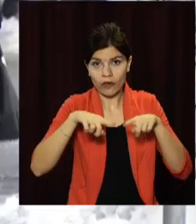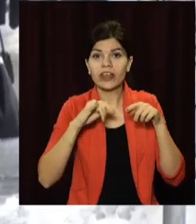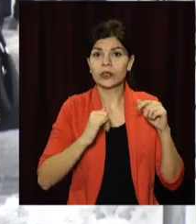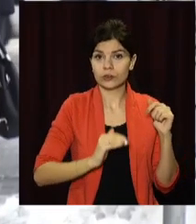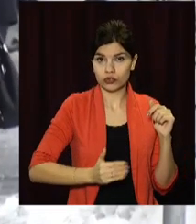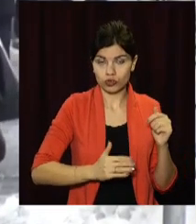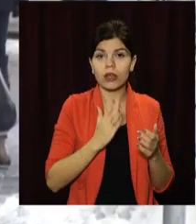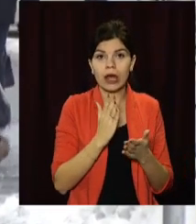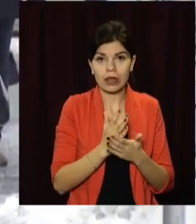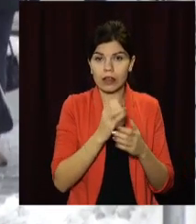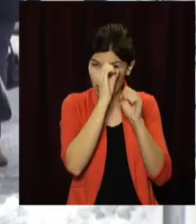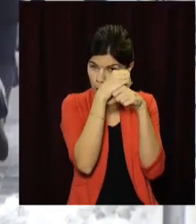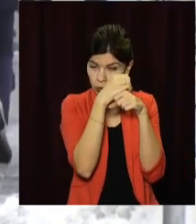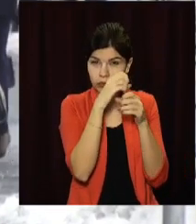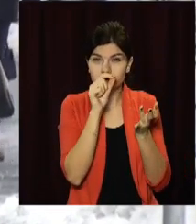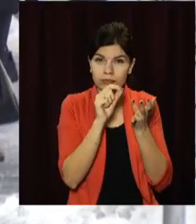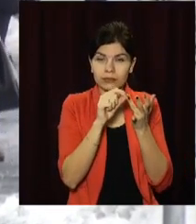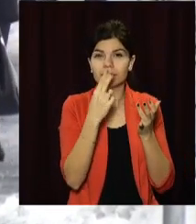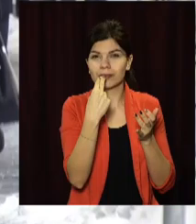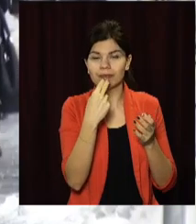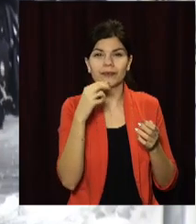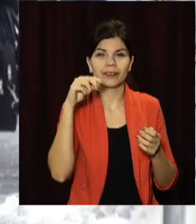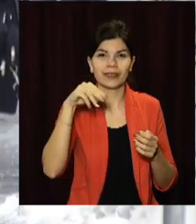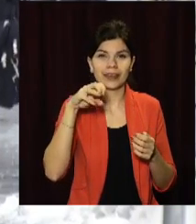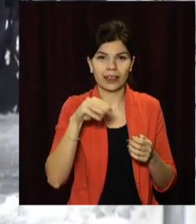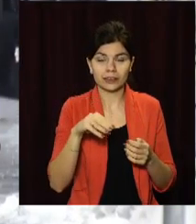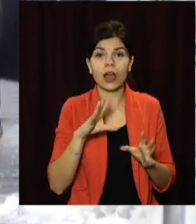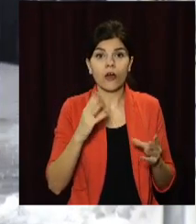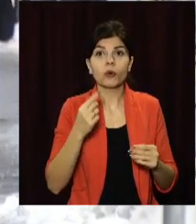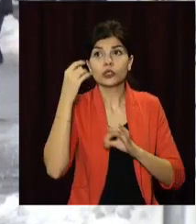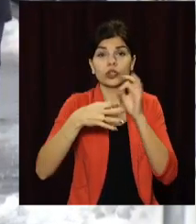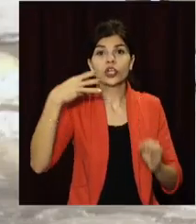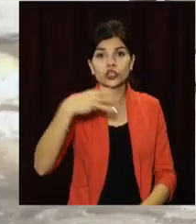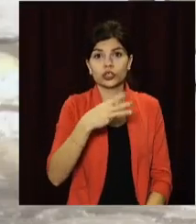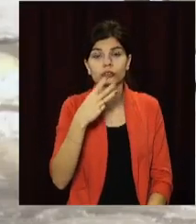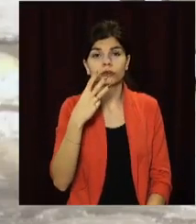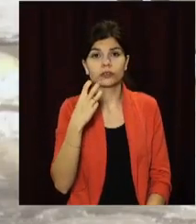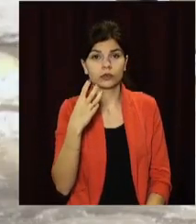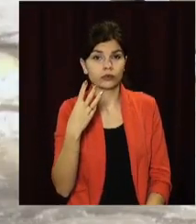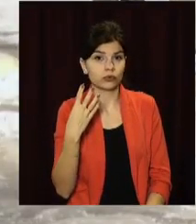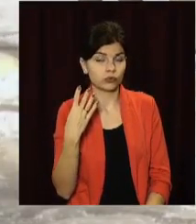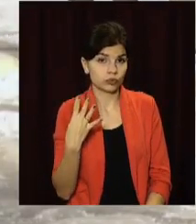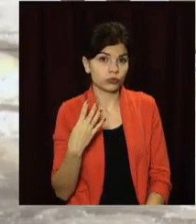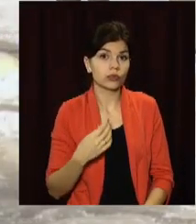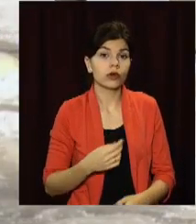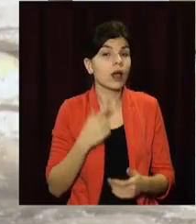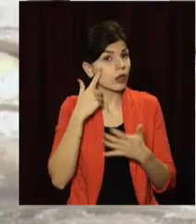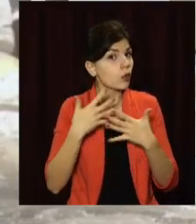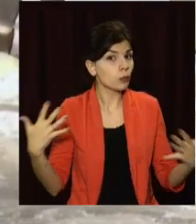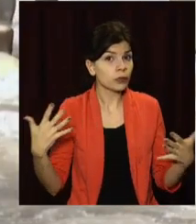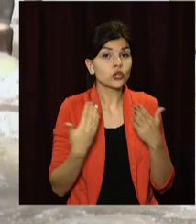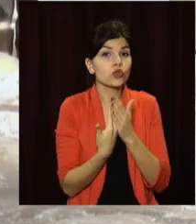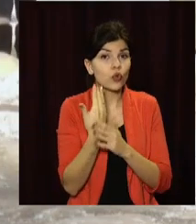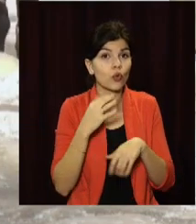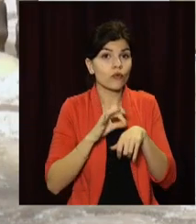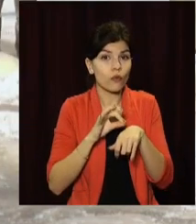приватних лабораторіях. Загалом по Україні за добу 3034 нові випадки коронавірусу. Найбільше нових